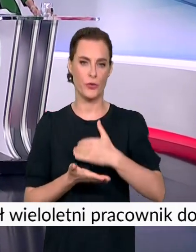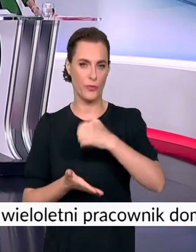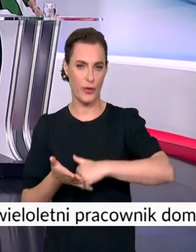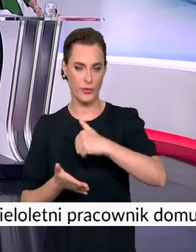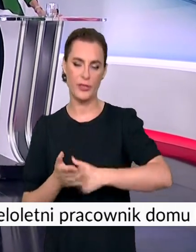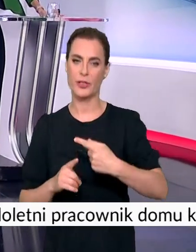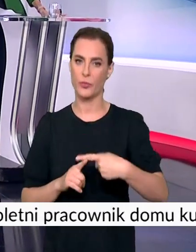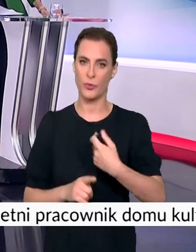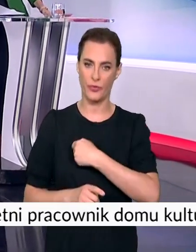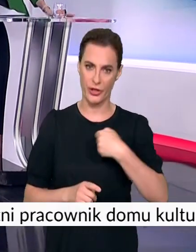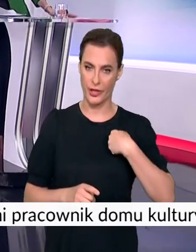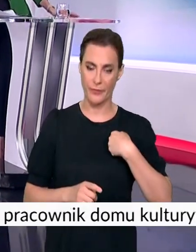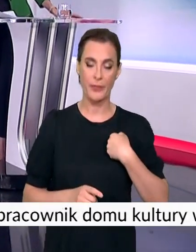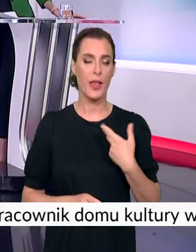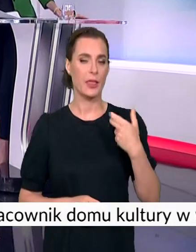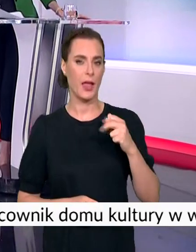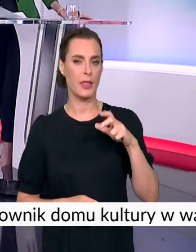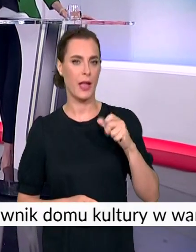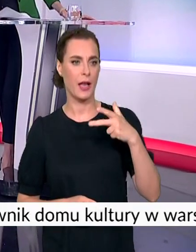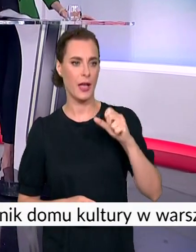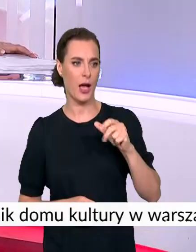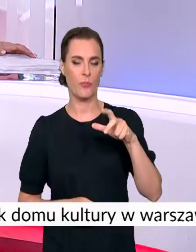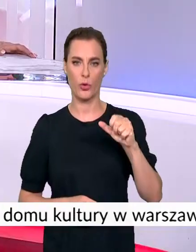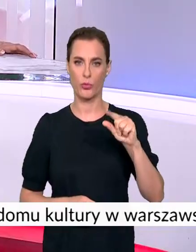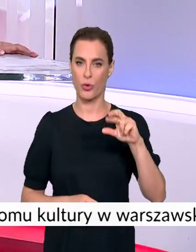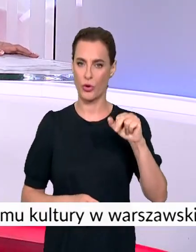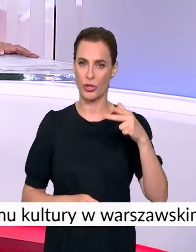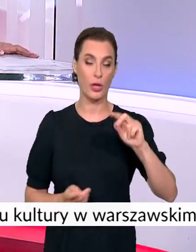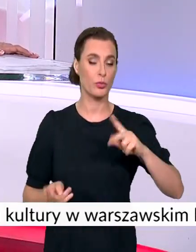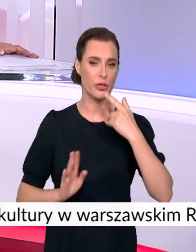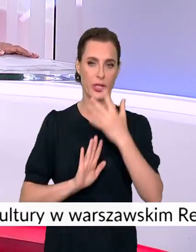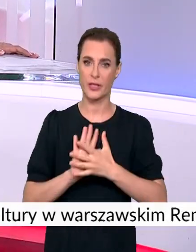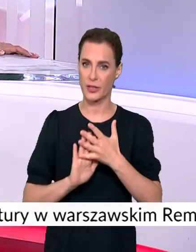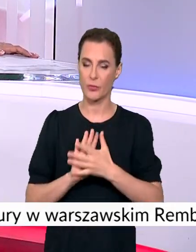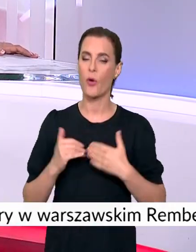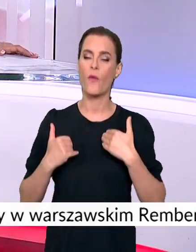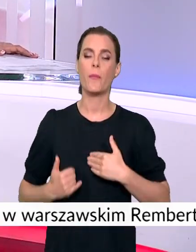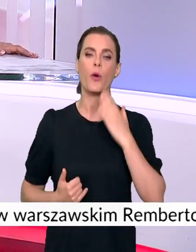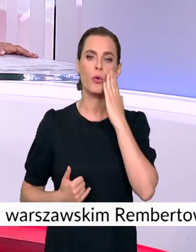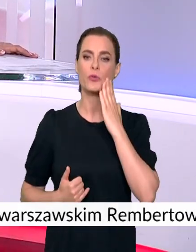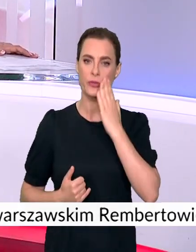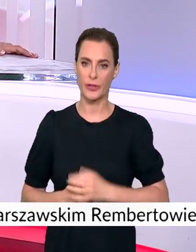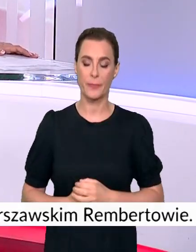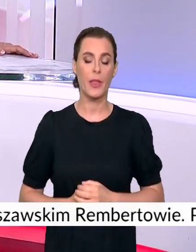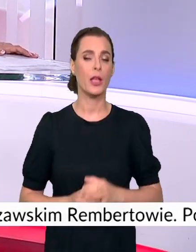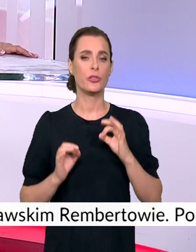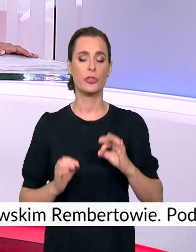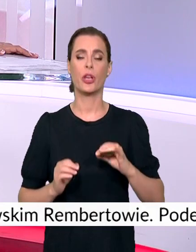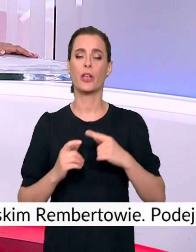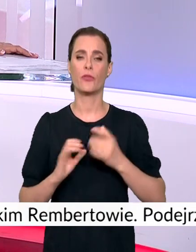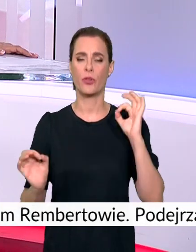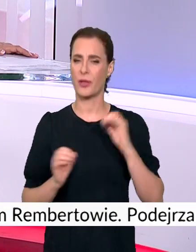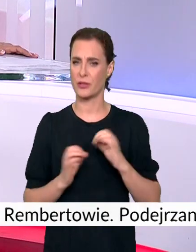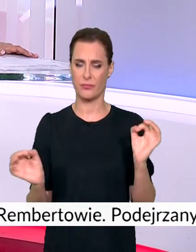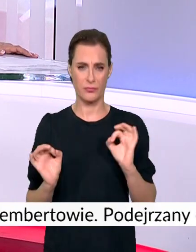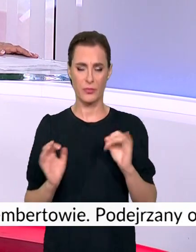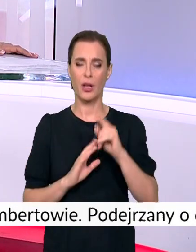wieczór, program na język migowy tłumaczy Małgorzata Limanówka. A zaczynamy od bulwersującej sprawy z Legionowa. Siedem osób zatrzymano